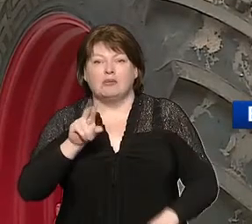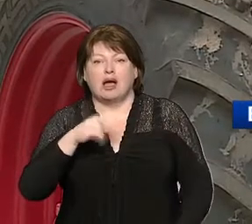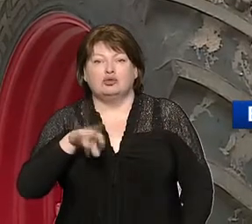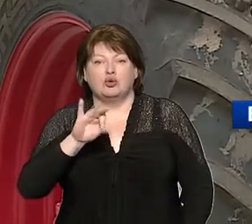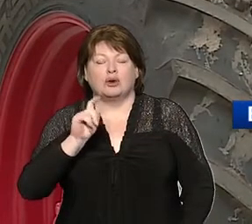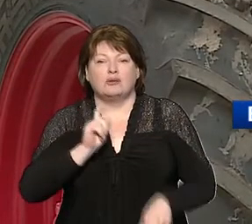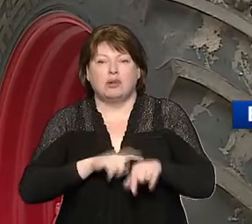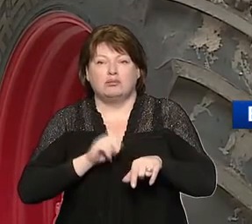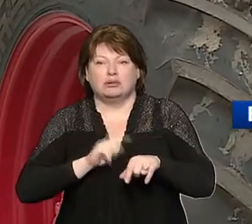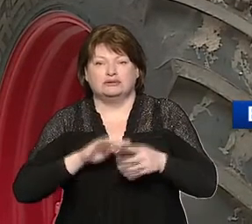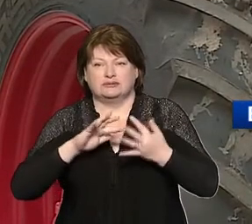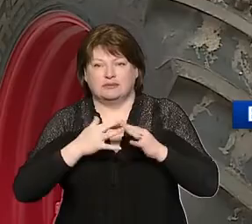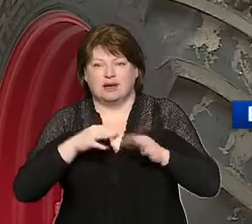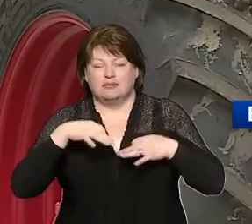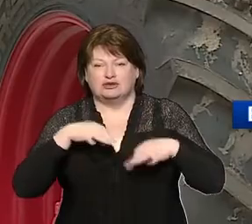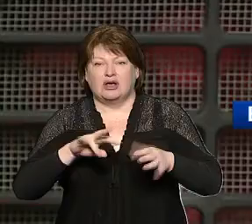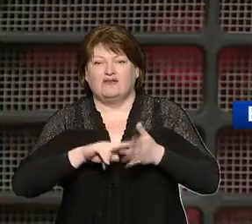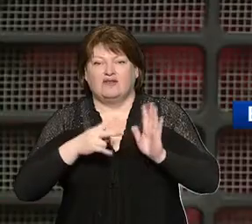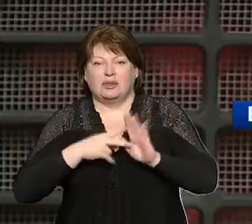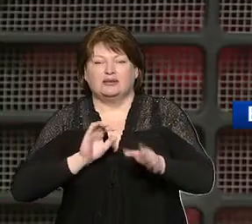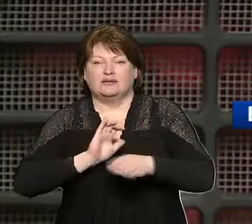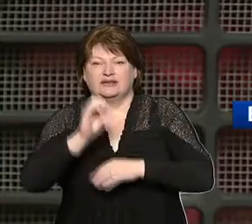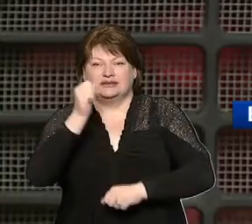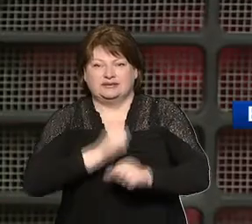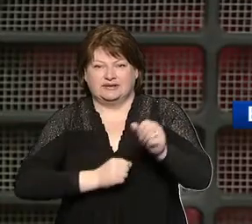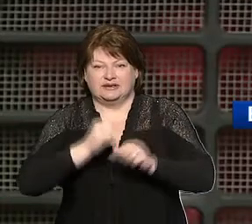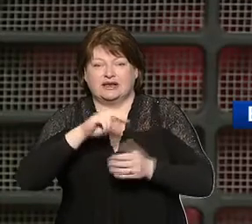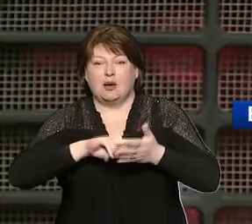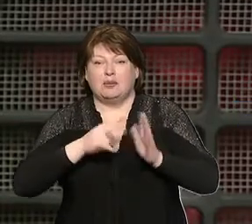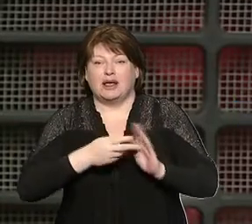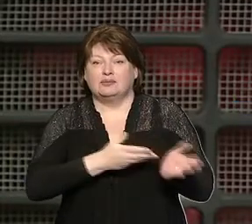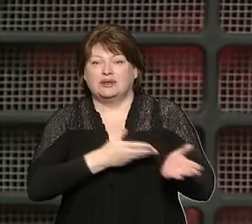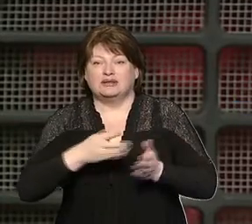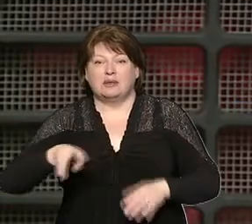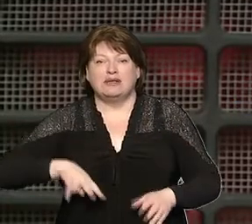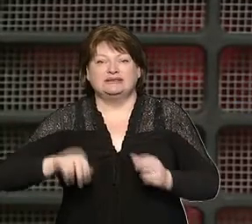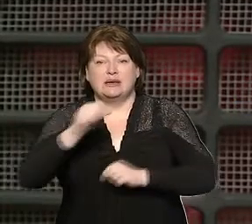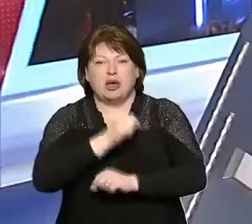Бобруйск-Агромаш. В планах вместе производить дизельные двигатели. В проект пригласят Минский моторный завод. следует...